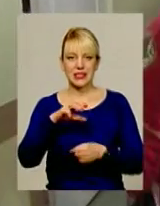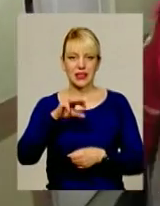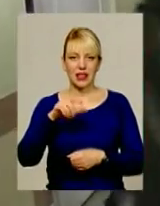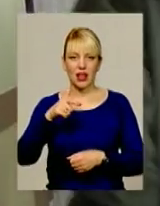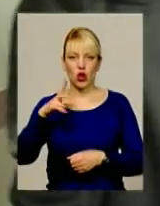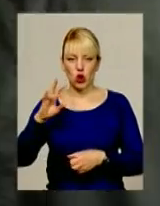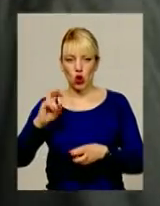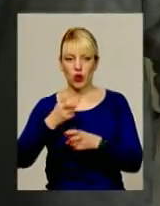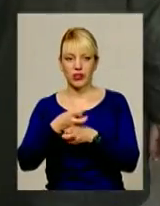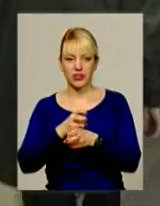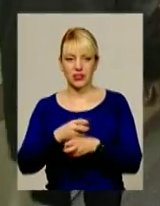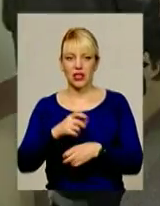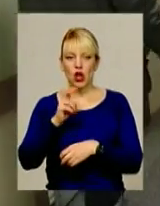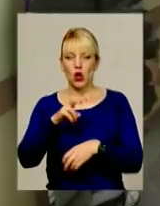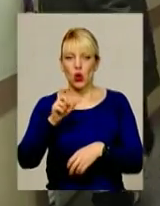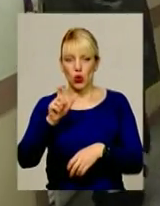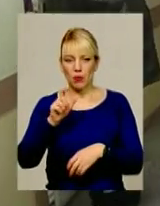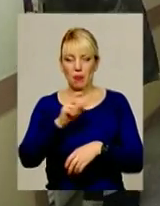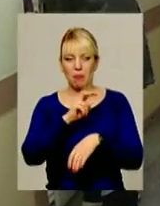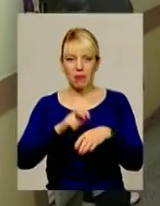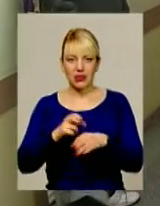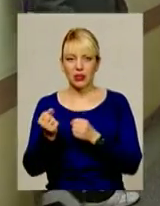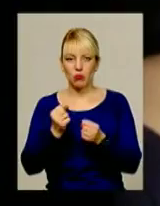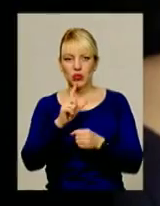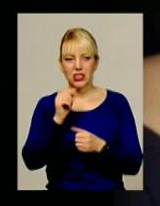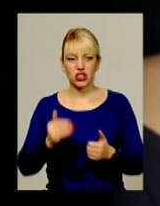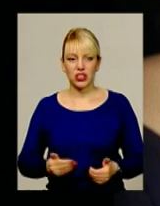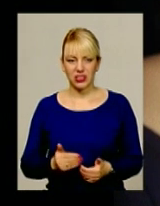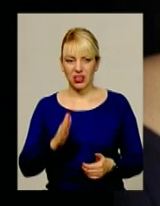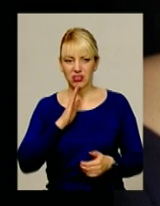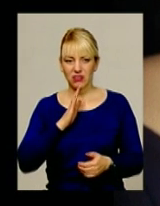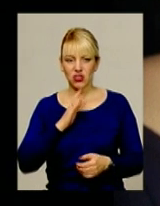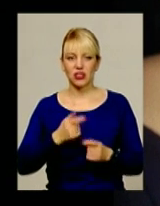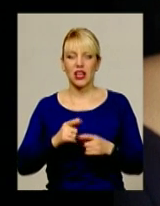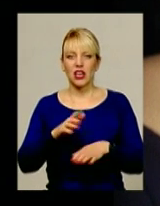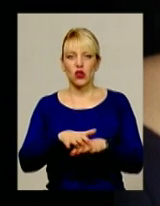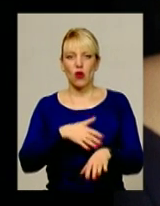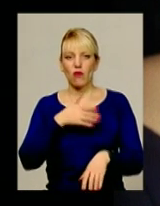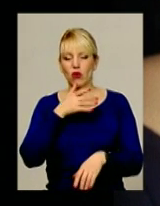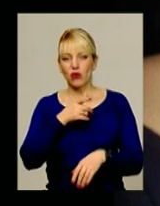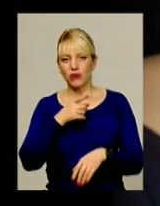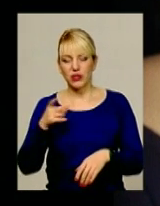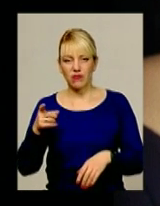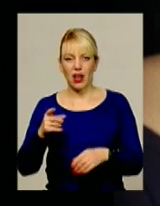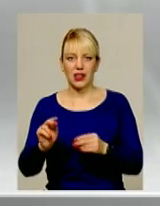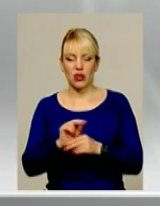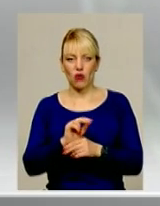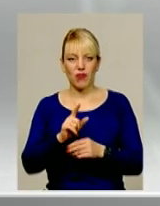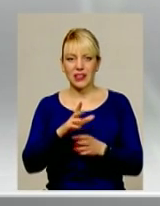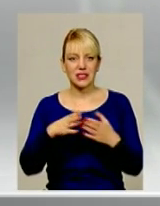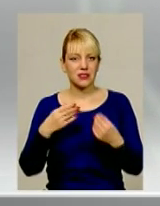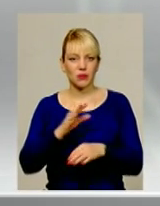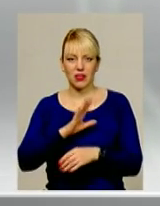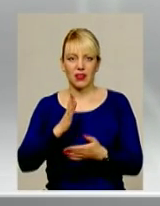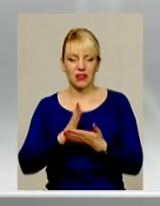Медики борються за життя дівчини. Лікування довготривале і вартує недешево, а родина Вероніки не є заможньою. Прохання до